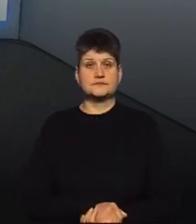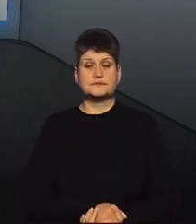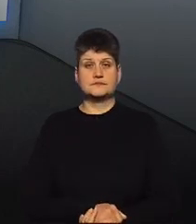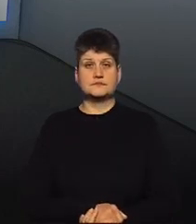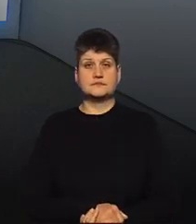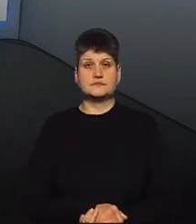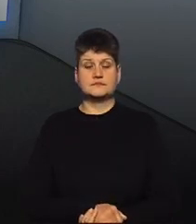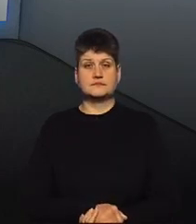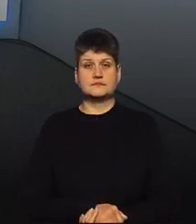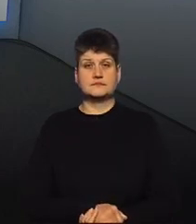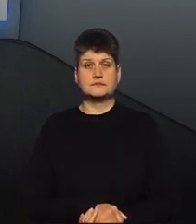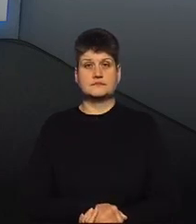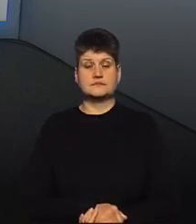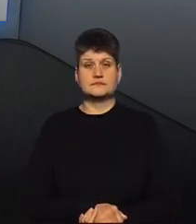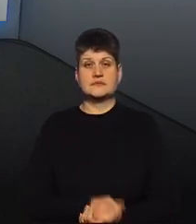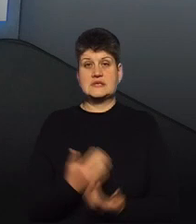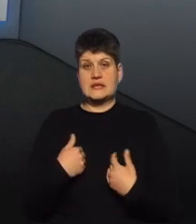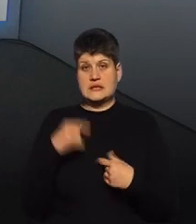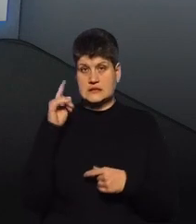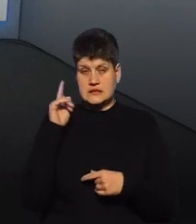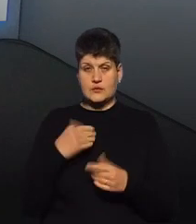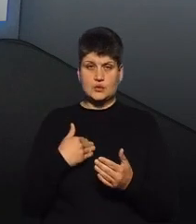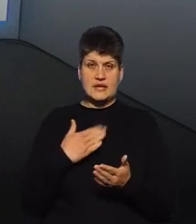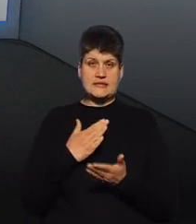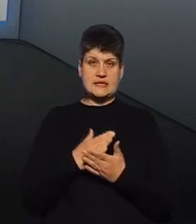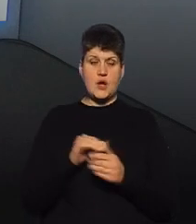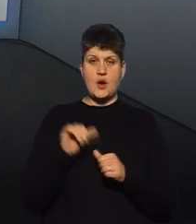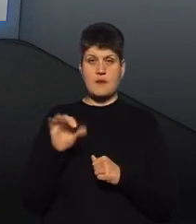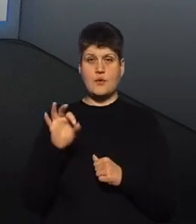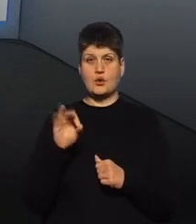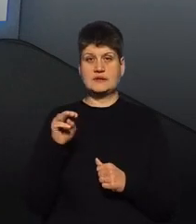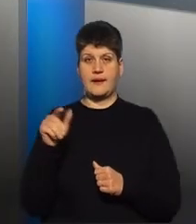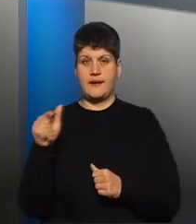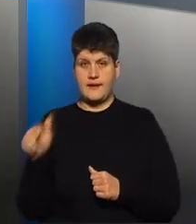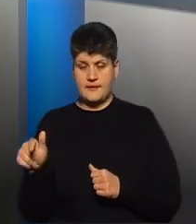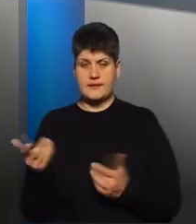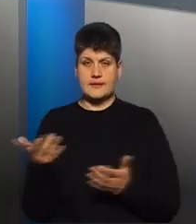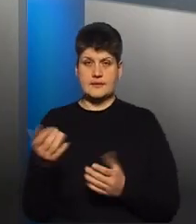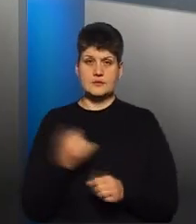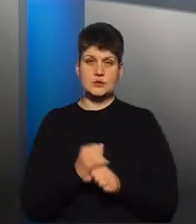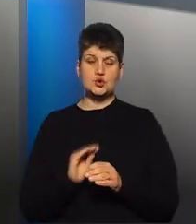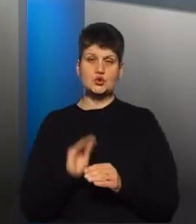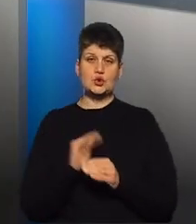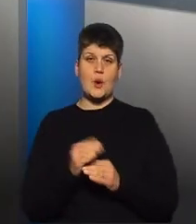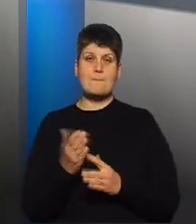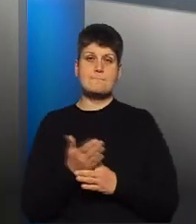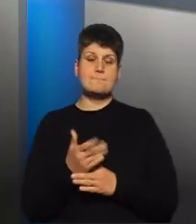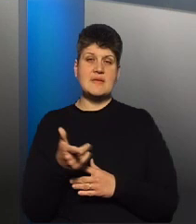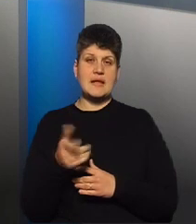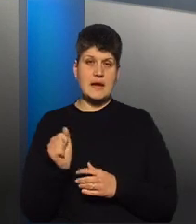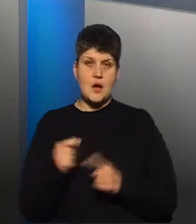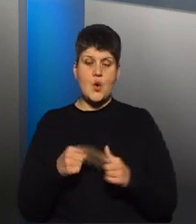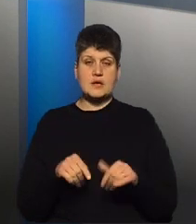Наскільки мені відомо, є в нас окремі ОТГ, які встановили додаткову пільгу, а органи місцевого